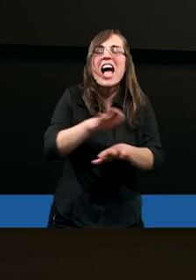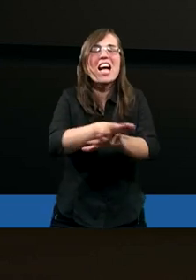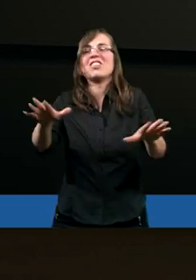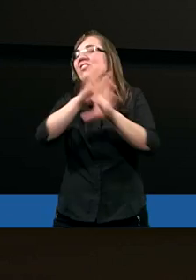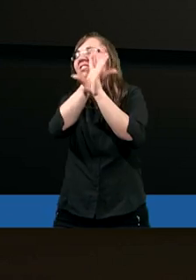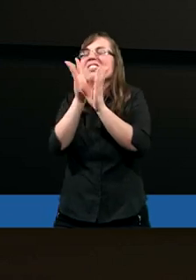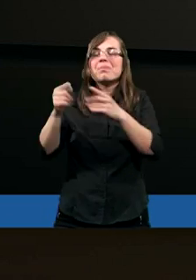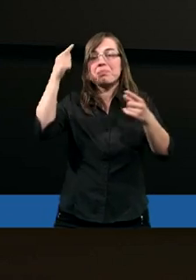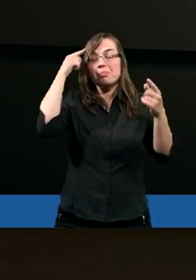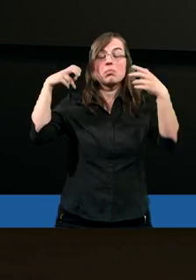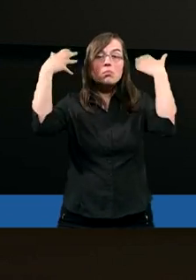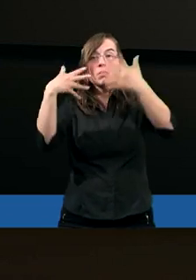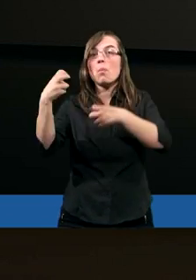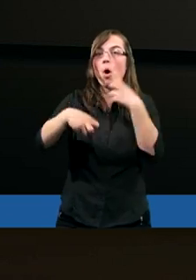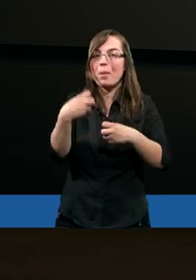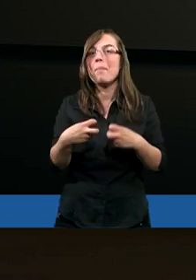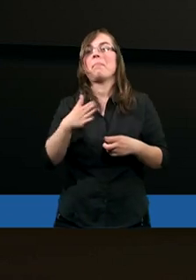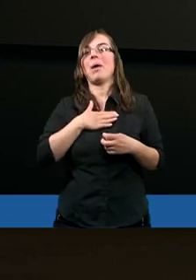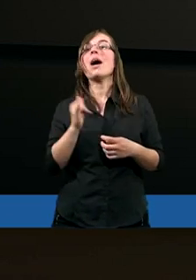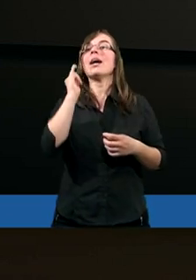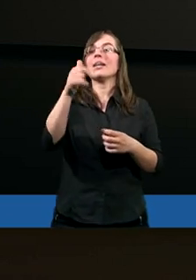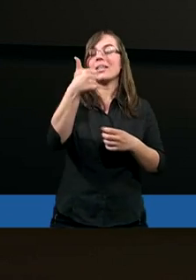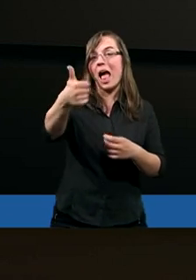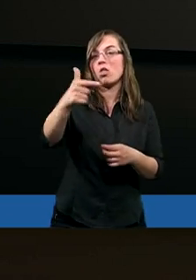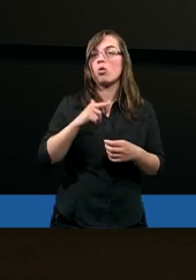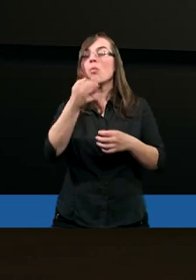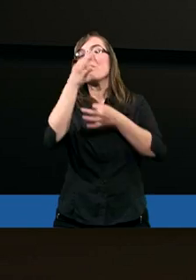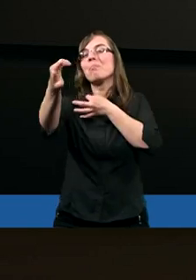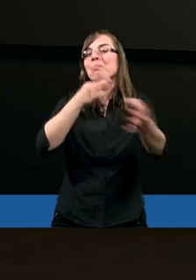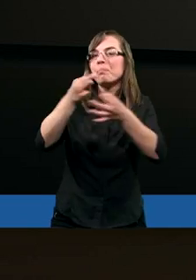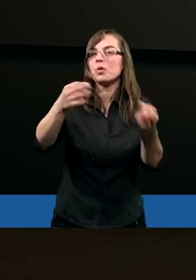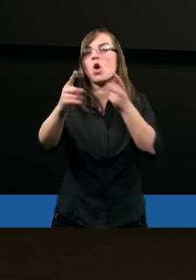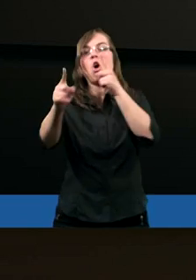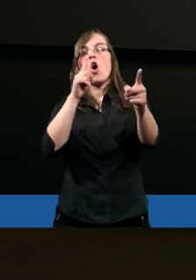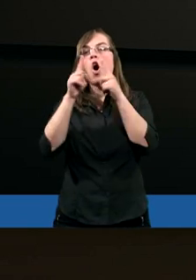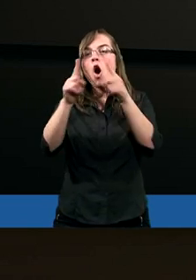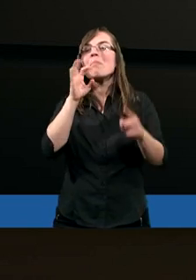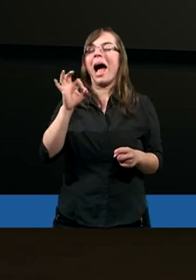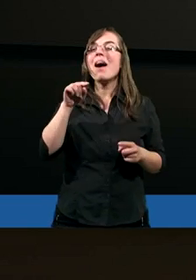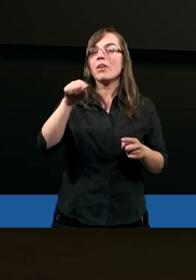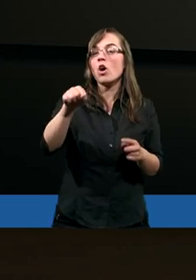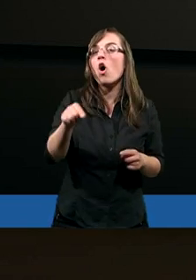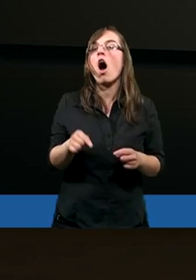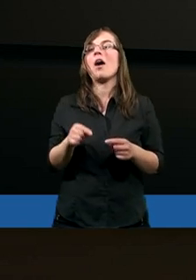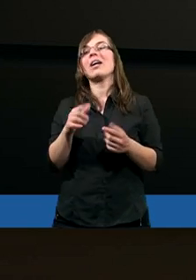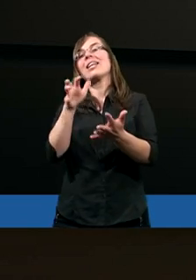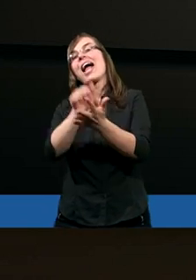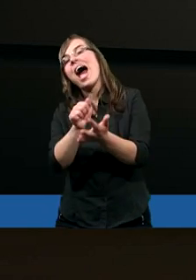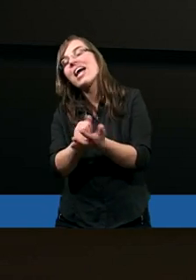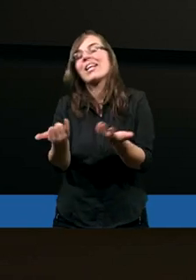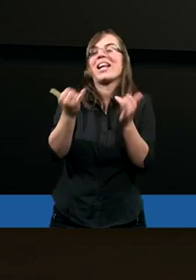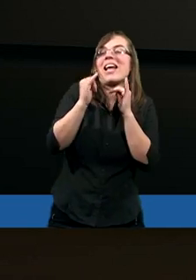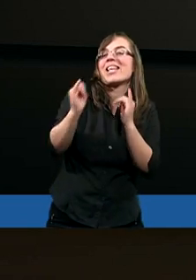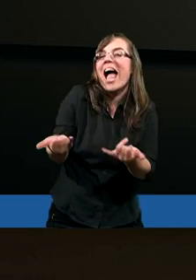najróżniejsze. I kiedy tak zaczęłyśmy rozmawiać jedna po drugiej, zaczęły wręcz się pytać o tego, o zajęcia, a